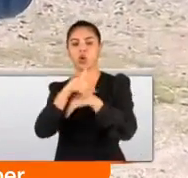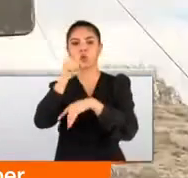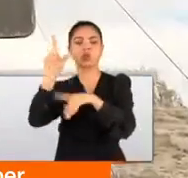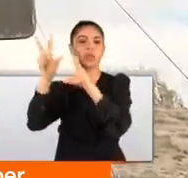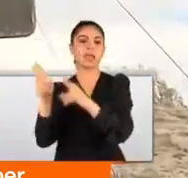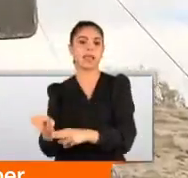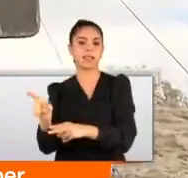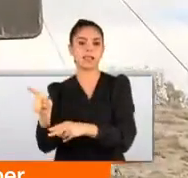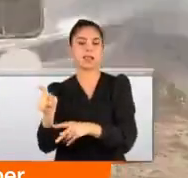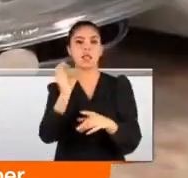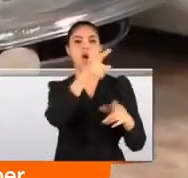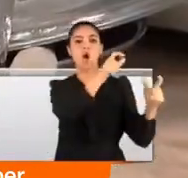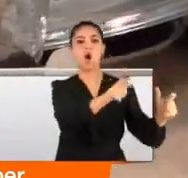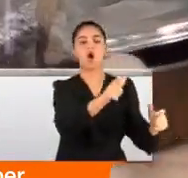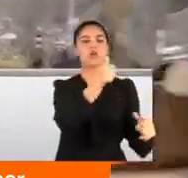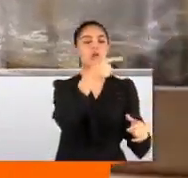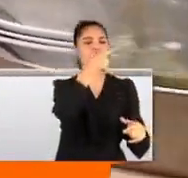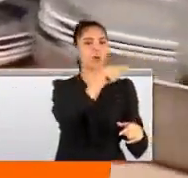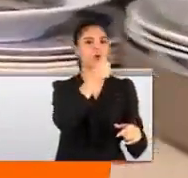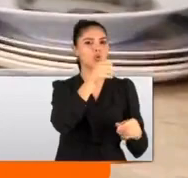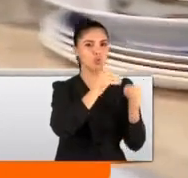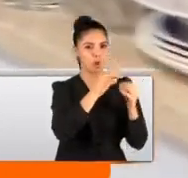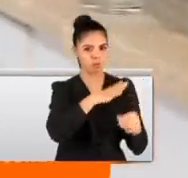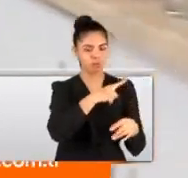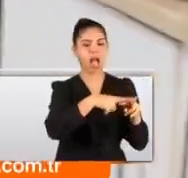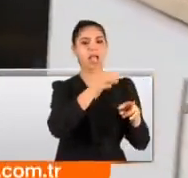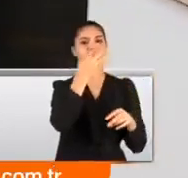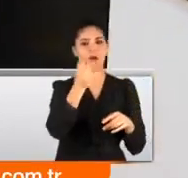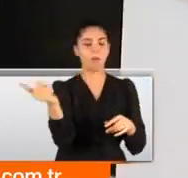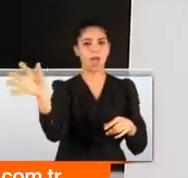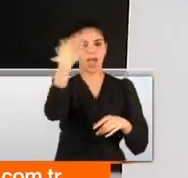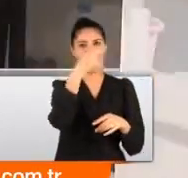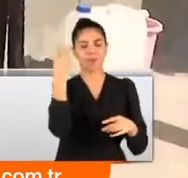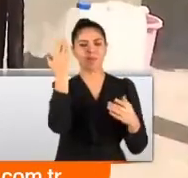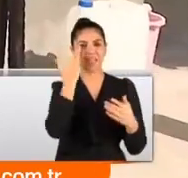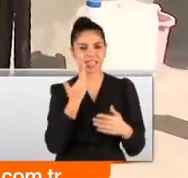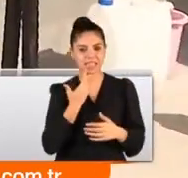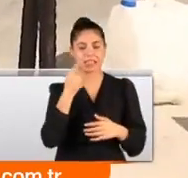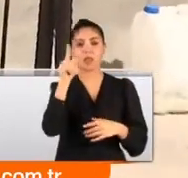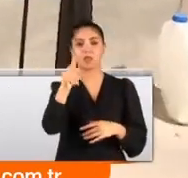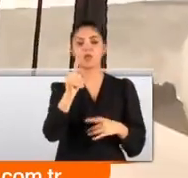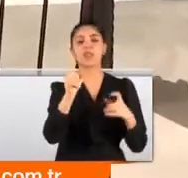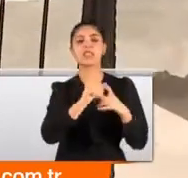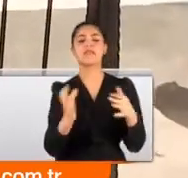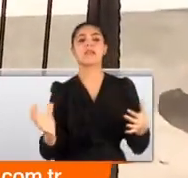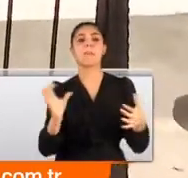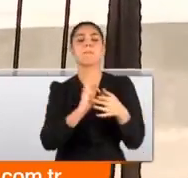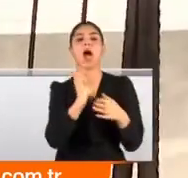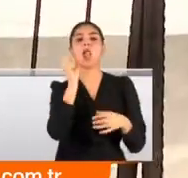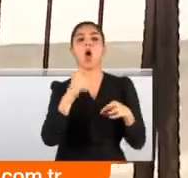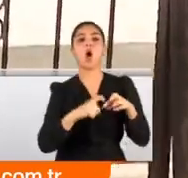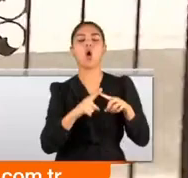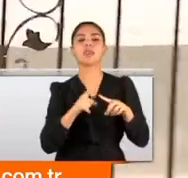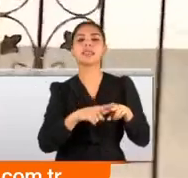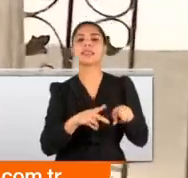kesildi. Ortaklar köyündeki su sorununu ATV haber gündeme getirmişti. Sivrihisar'a bağlı ortaklar köyünde 60 günü